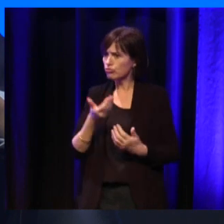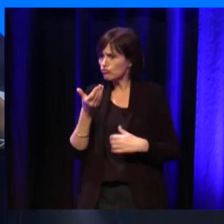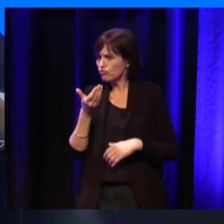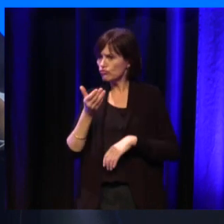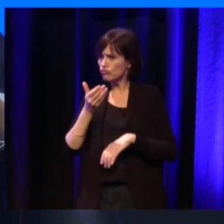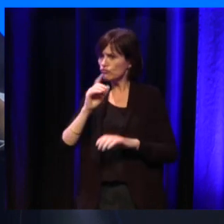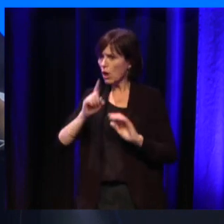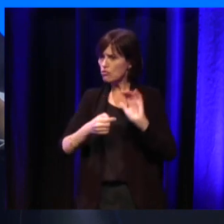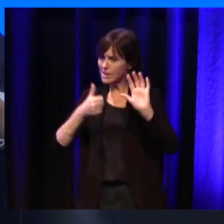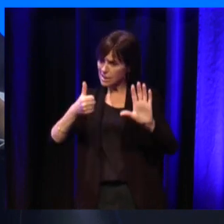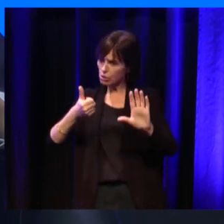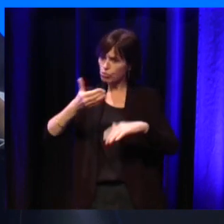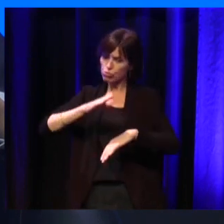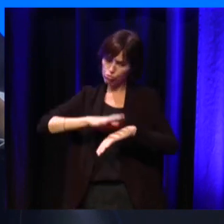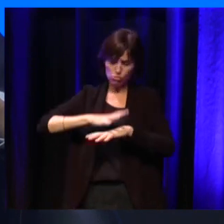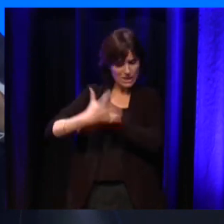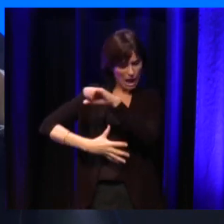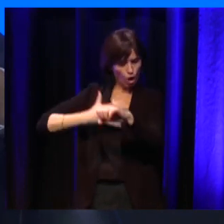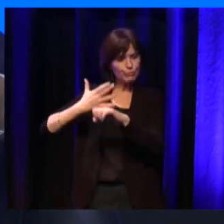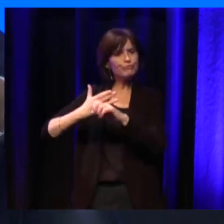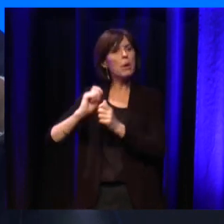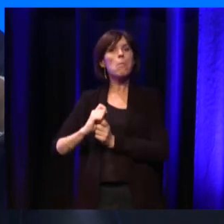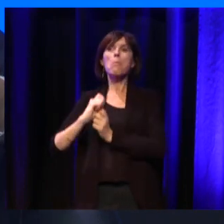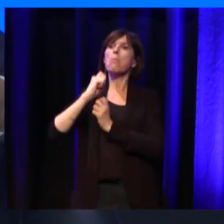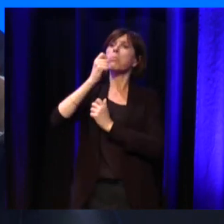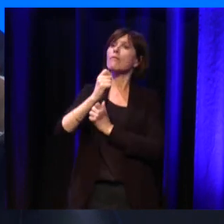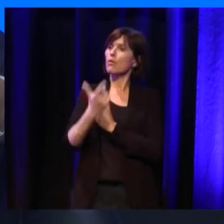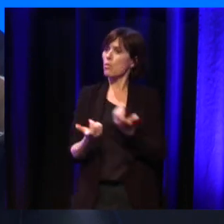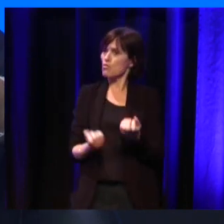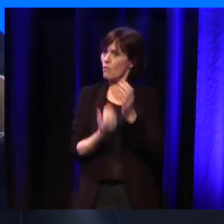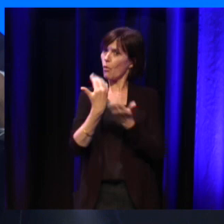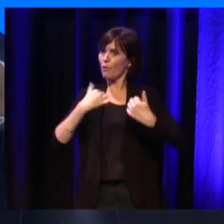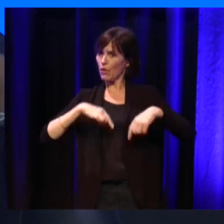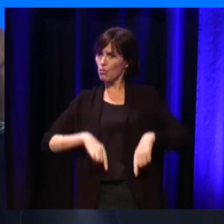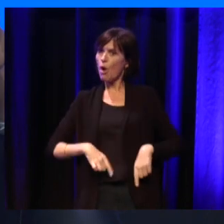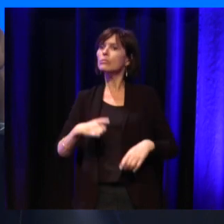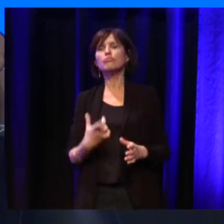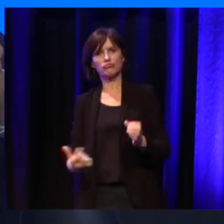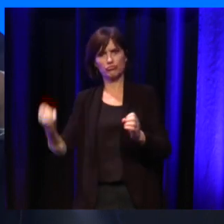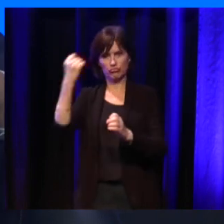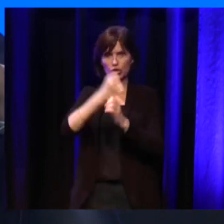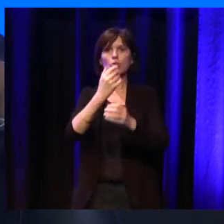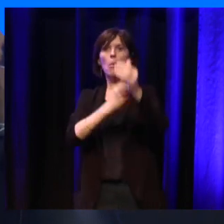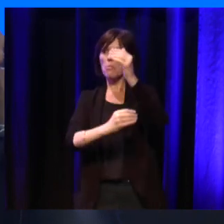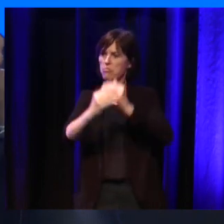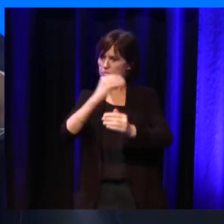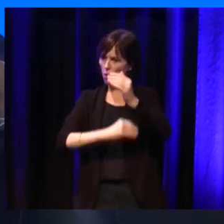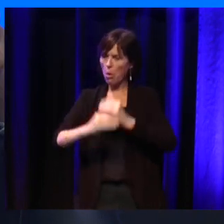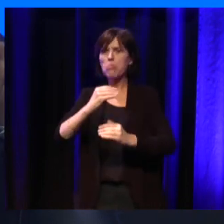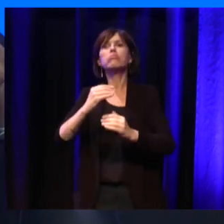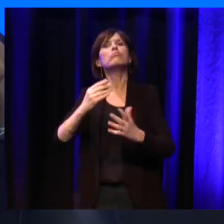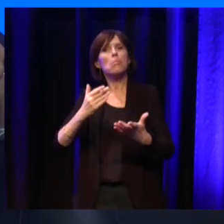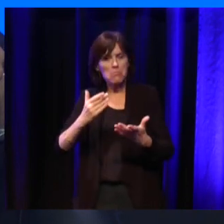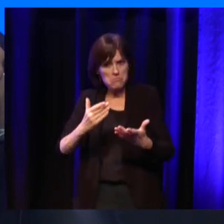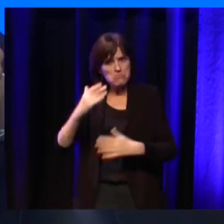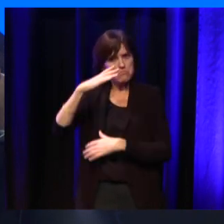suivi, a mis en place un plan des maladies neurodégénératives. Donc, on a dépassé Alzheimer, on a rajouté Parkinson